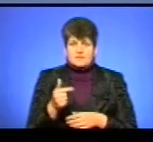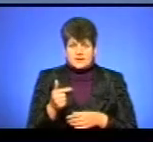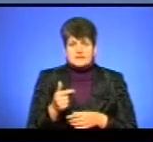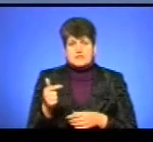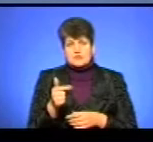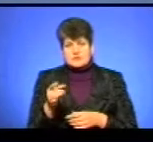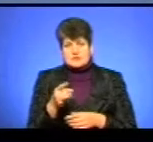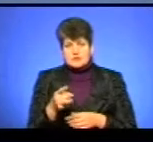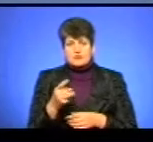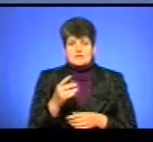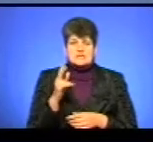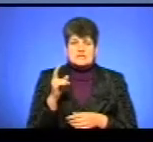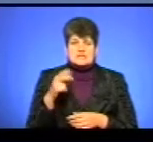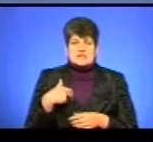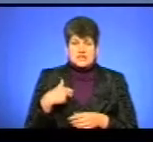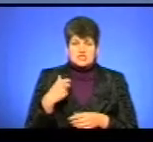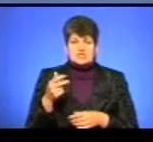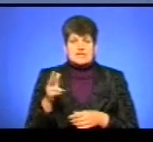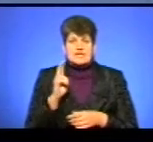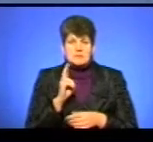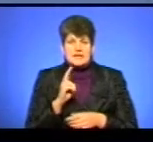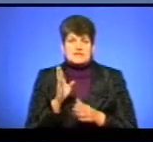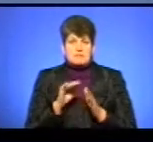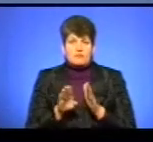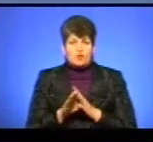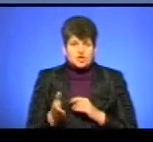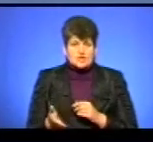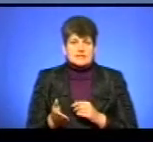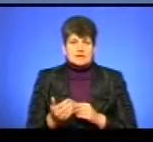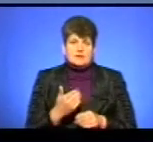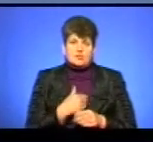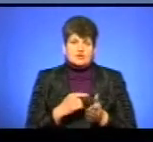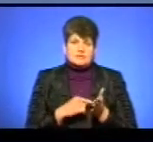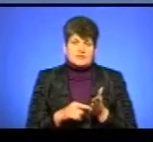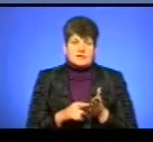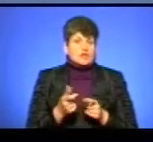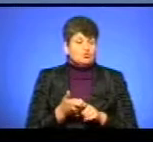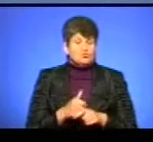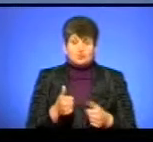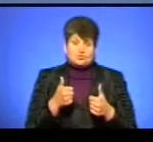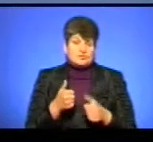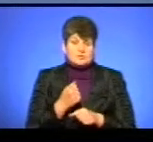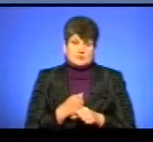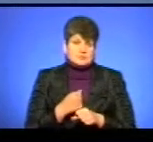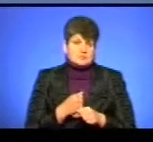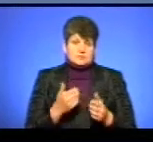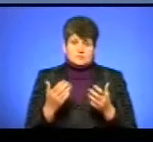Гусятинський, Зеліщицький, Кременецький, Підволочийський. Але хочу також відмітити райони, які дуже добре спрацювали,